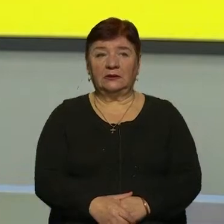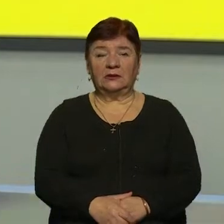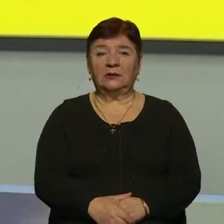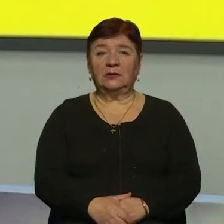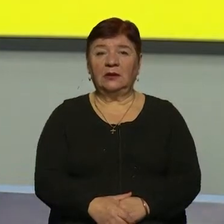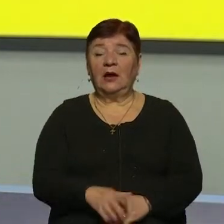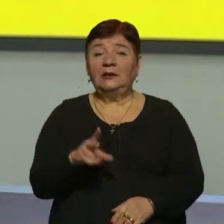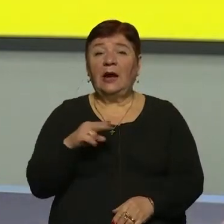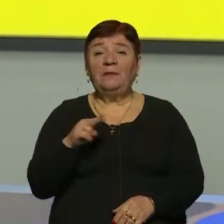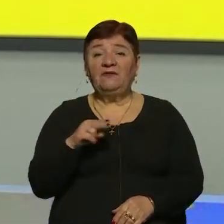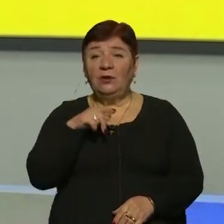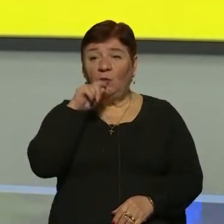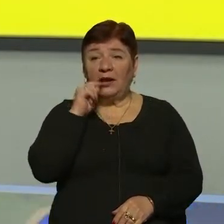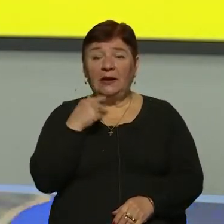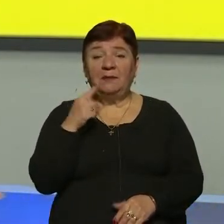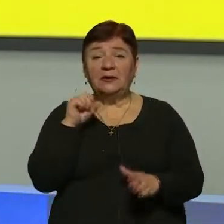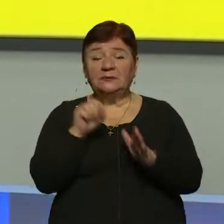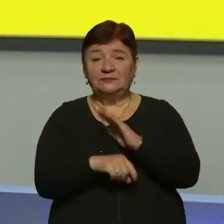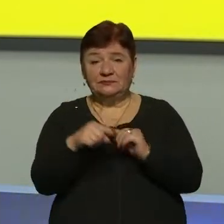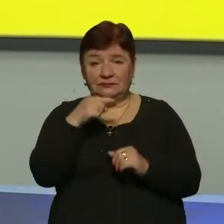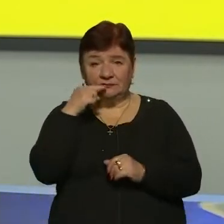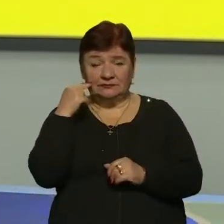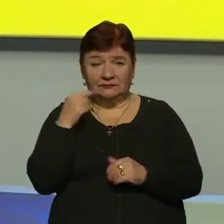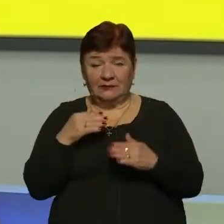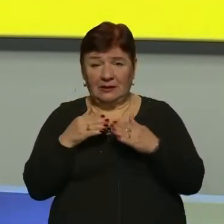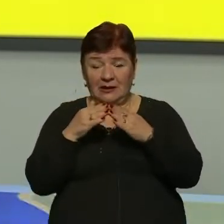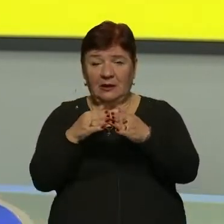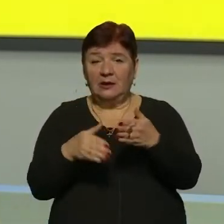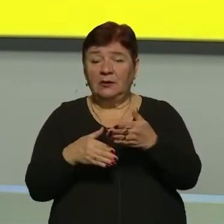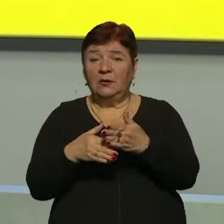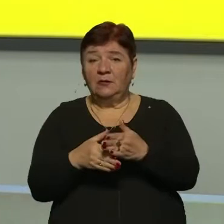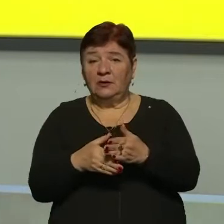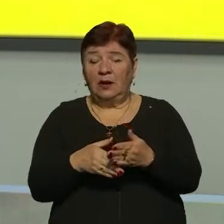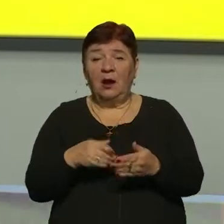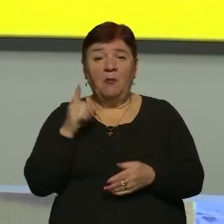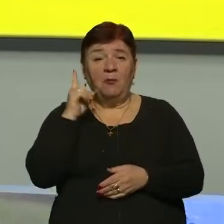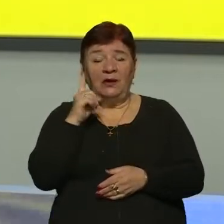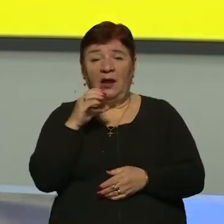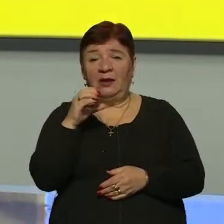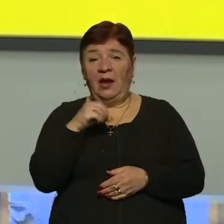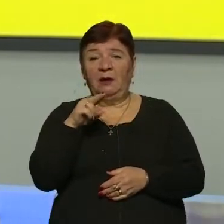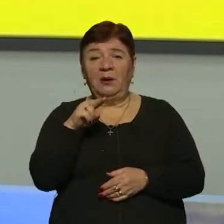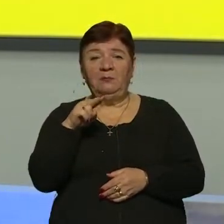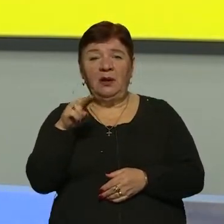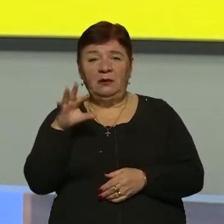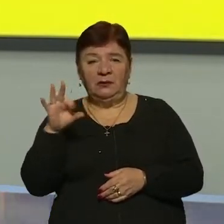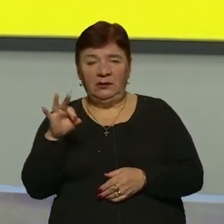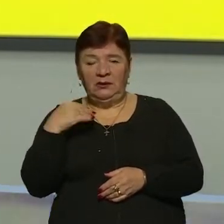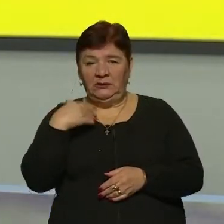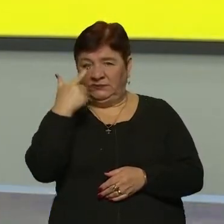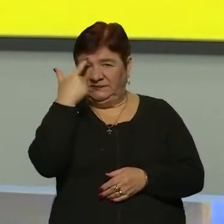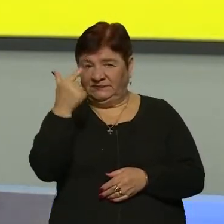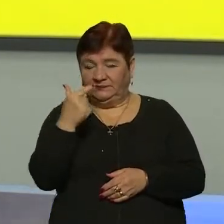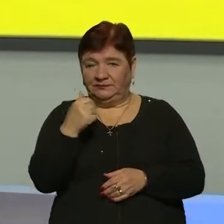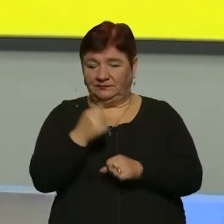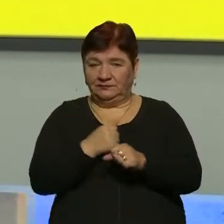На півдні України збили першу російську ракету за допомогою мобільного застосунку ЄППО. Про це повідомив один із